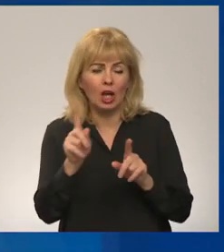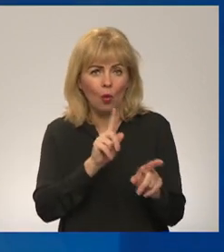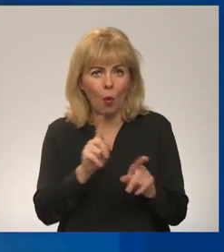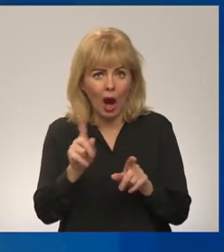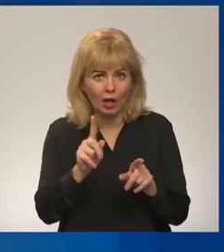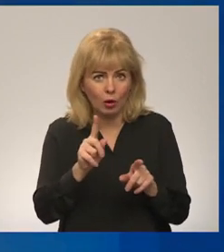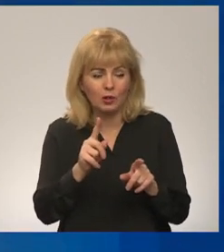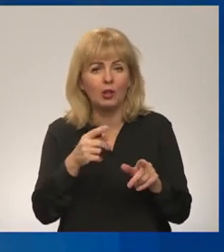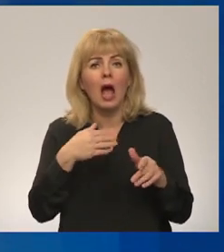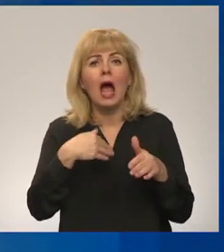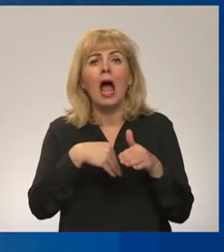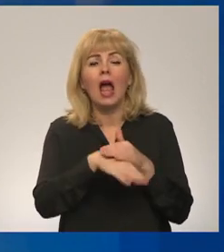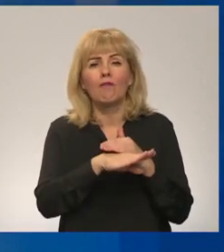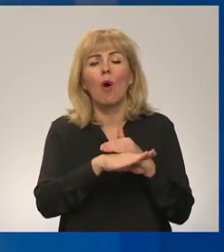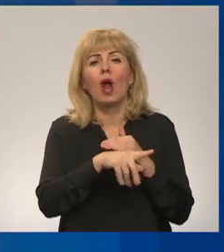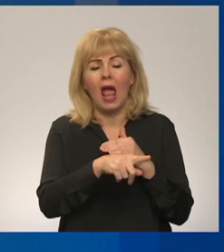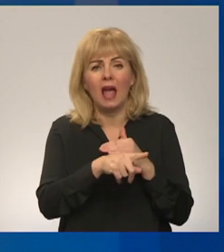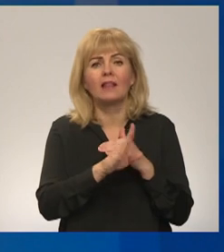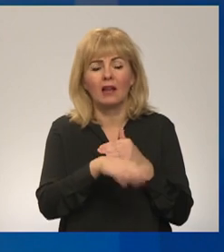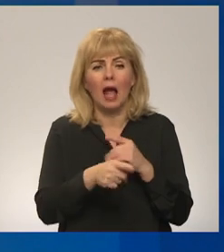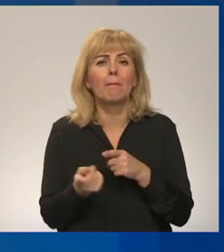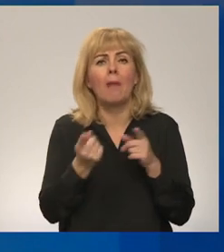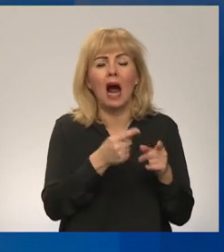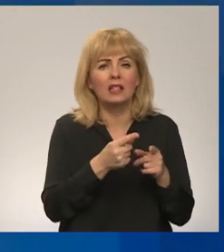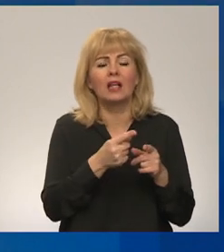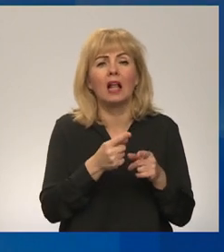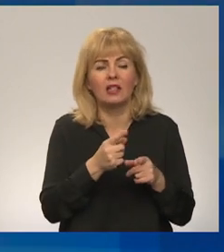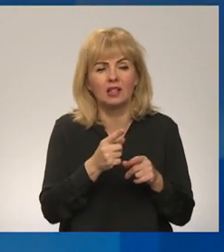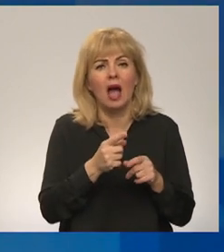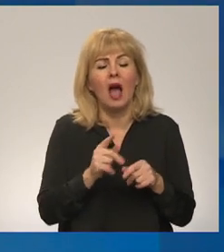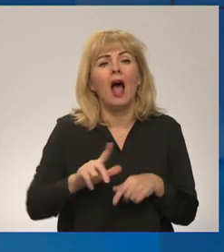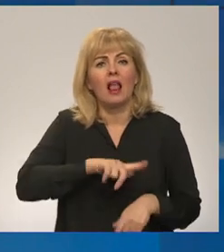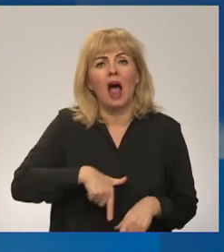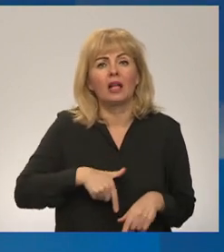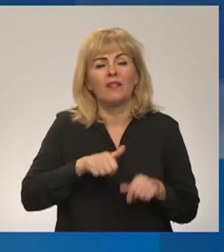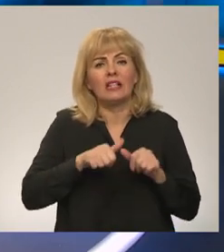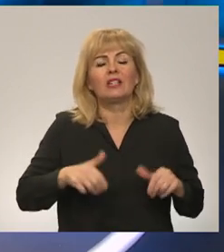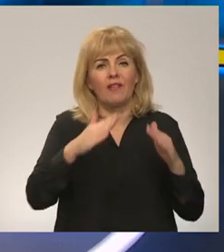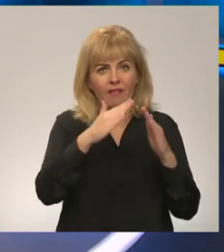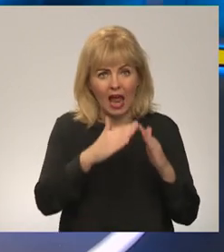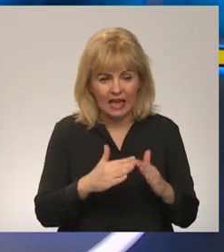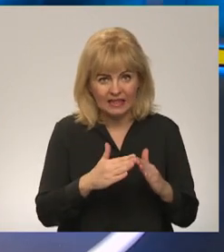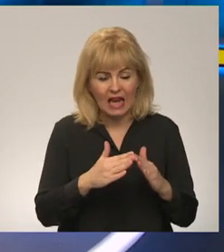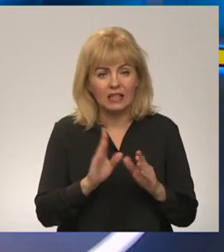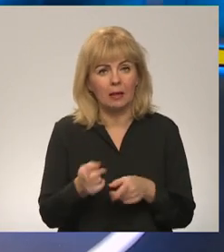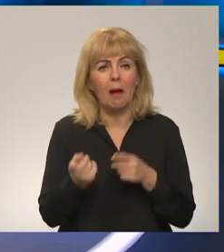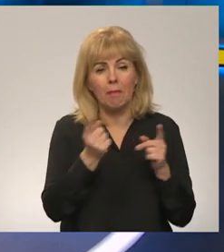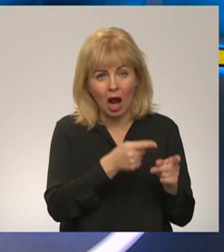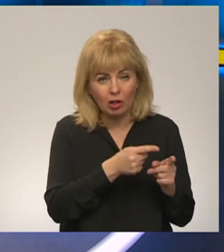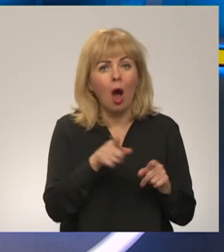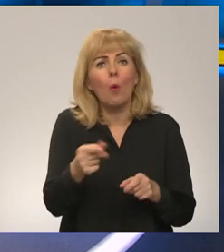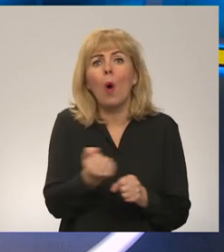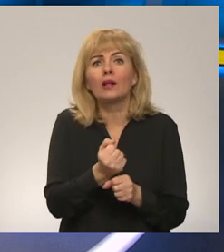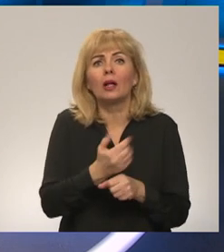Latvijas vēstniecību Kievā. Kuts nozīmē tiem Latvijas valsts piedarīgiem, kuri tur pat labi vēl atrodas? Mēs